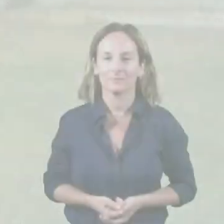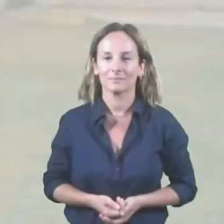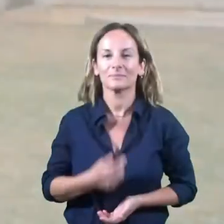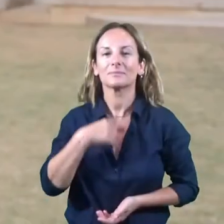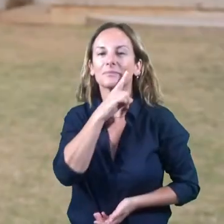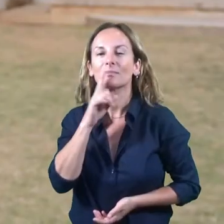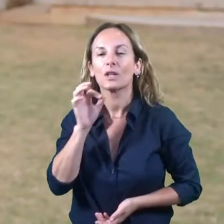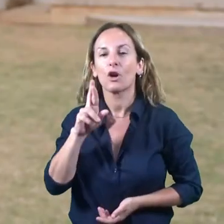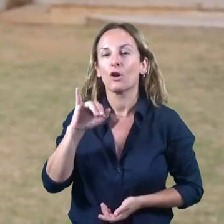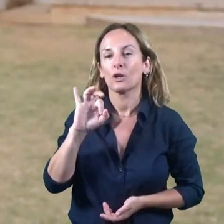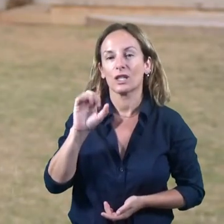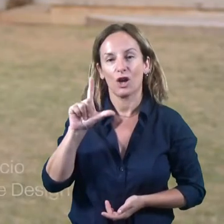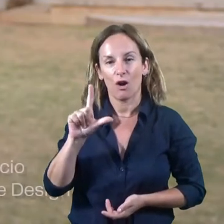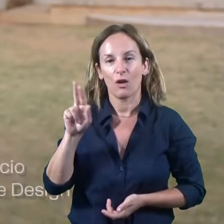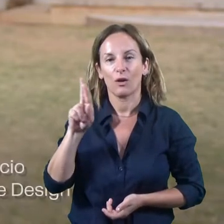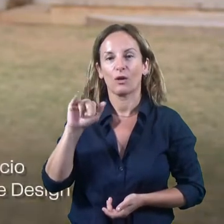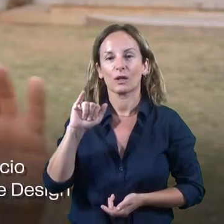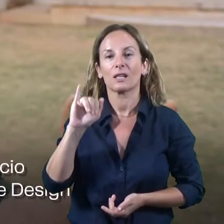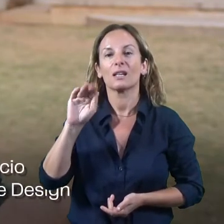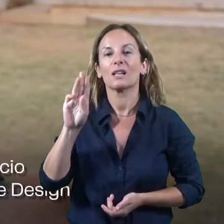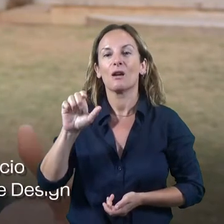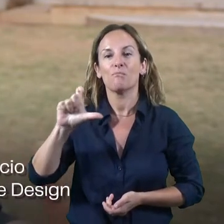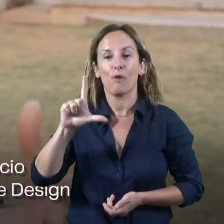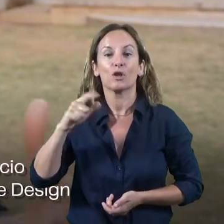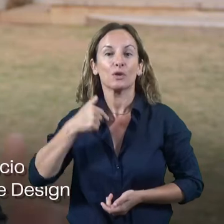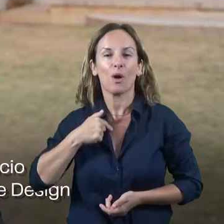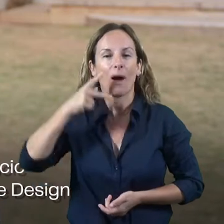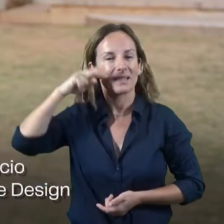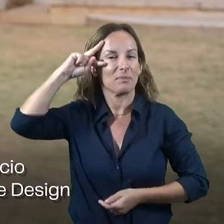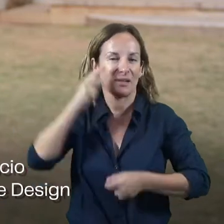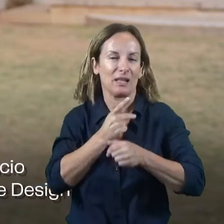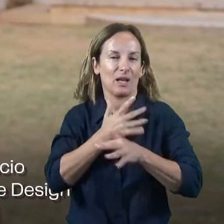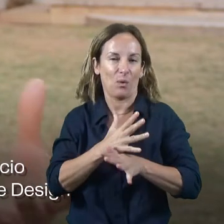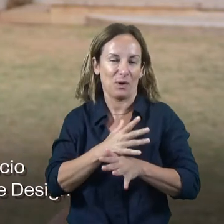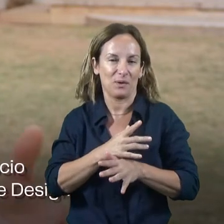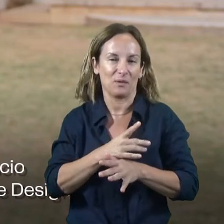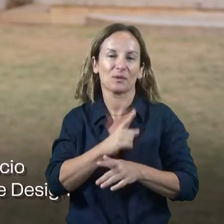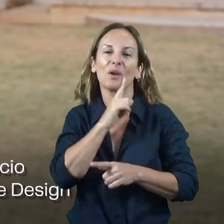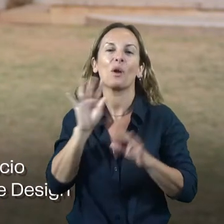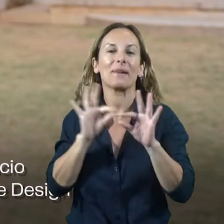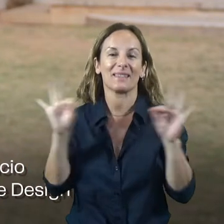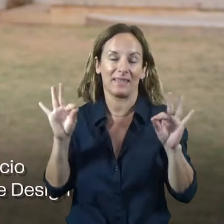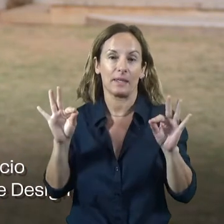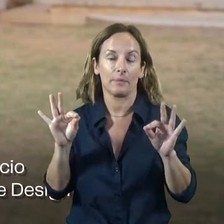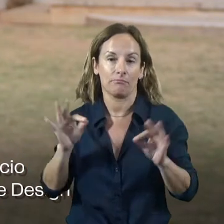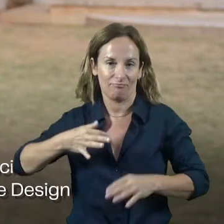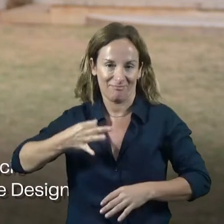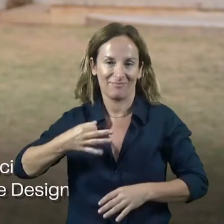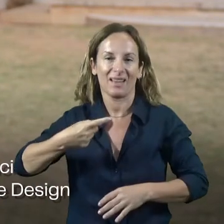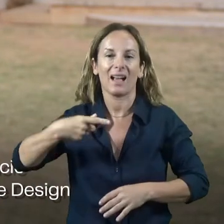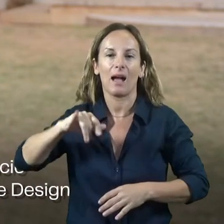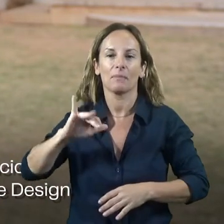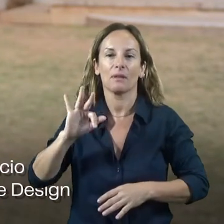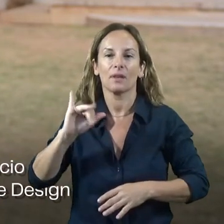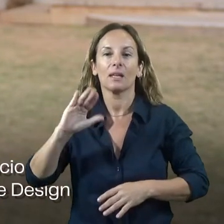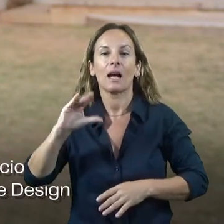L l'Oriol Ripoll i jo a mi mateix em dic que soc especialista en jocs. Amb jocs ara també diríem gamificació. I la gamificació a vegades hi